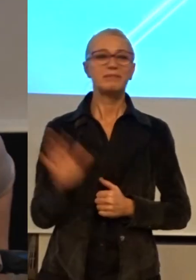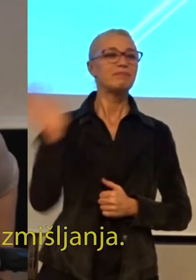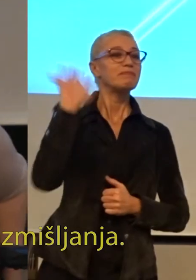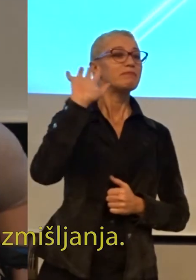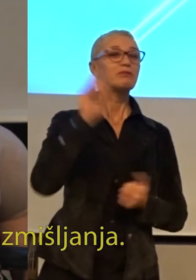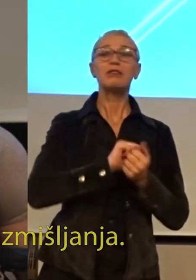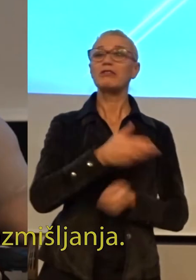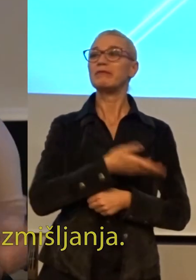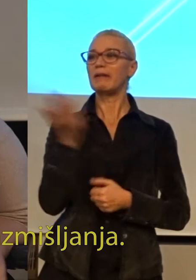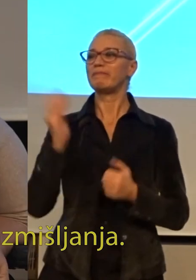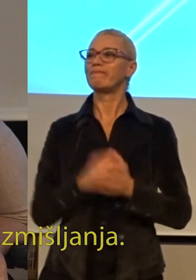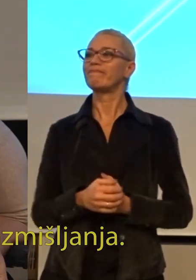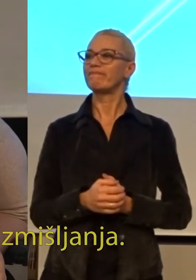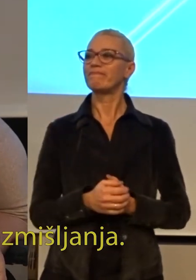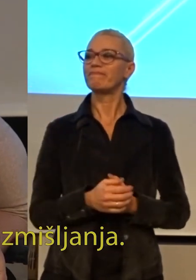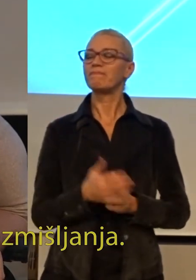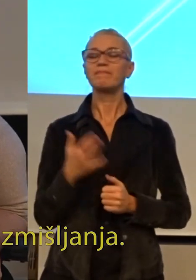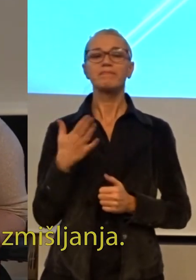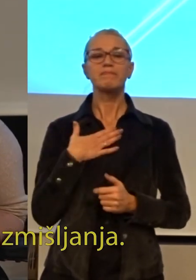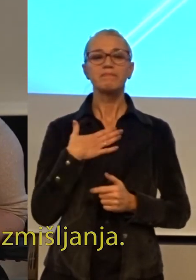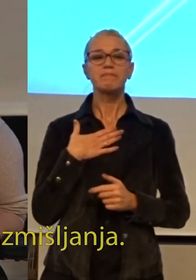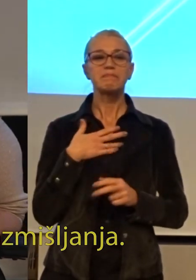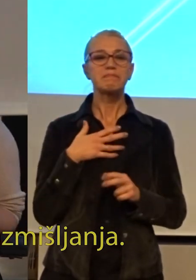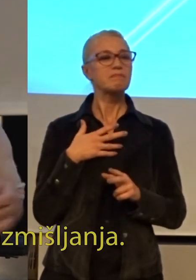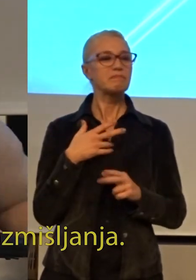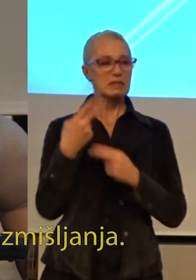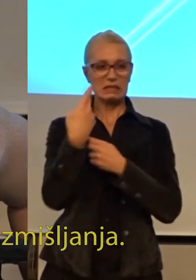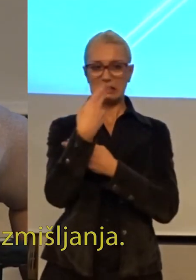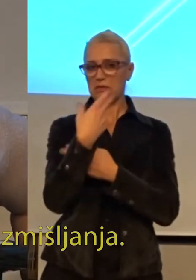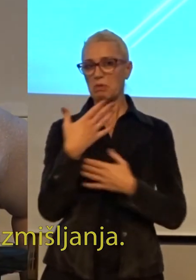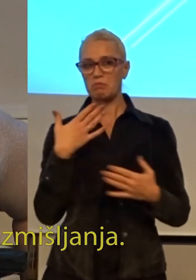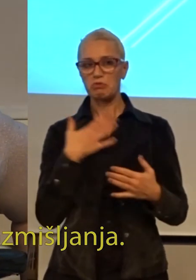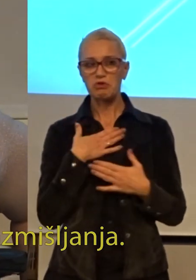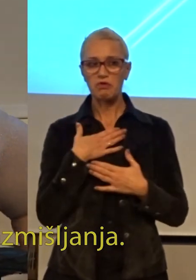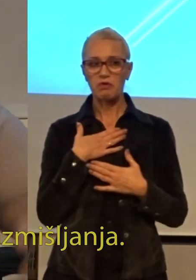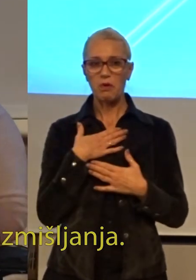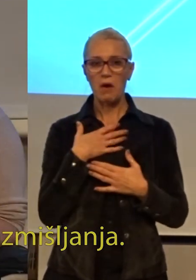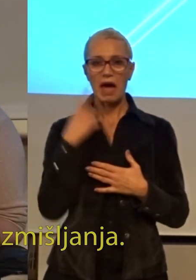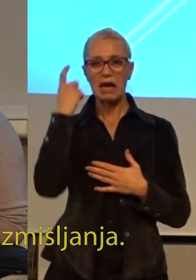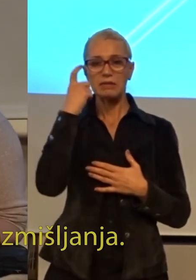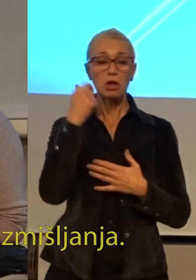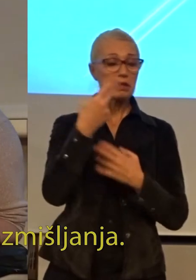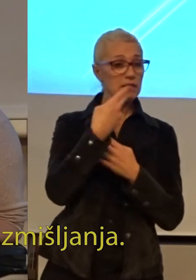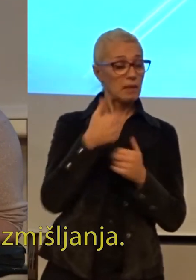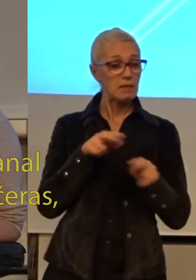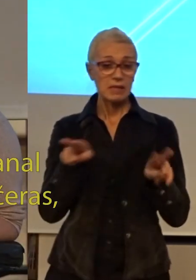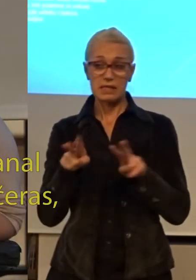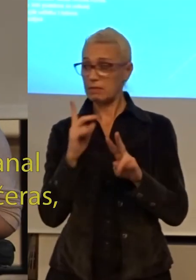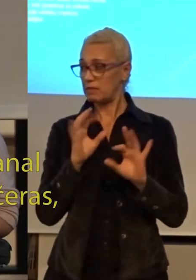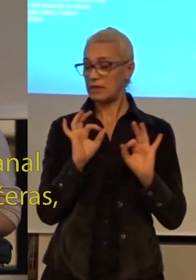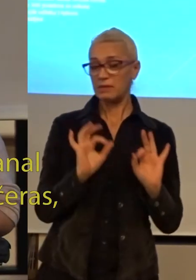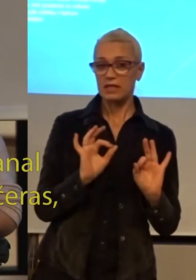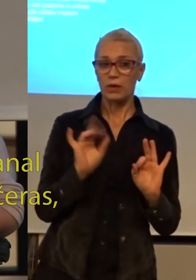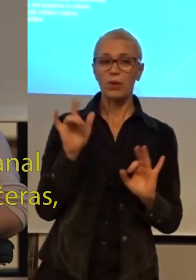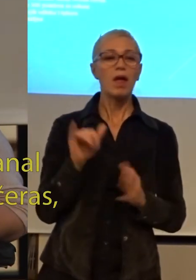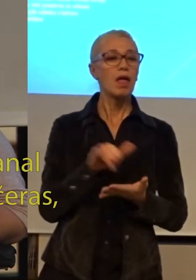Srećen Dajos svima! Ja snimam svoje, neke razmišljanja na